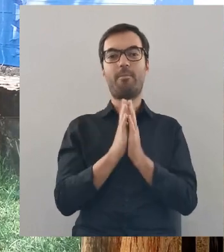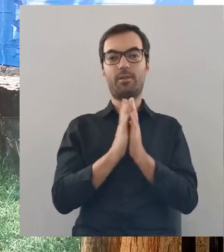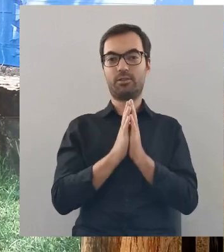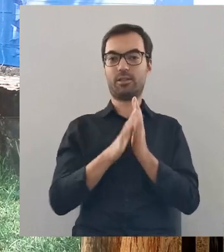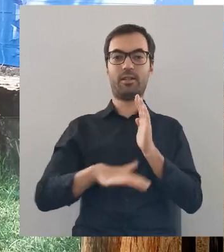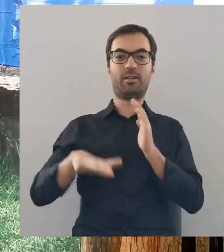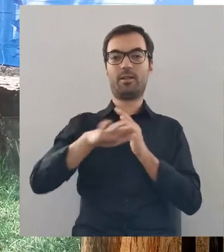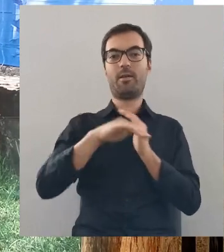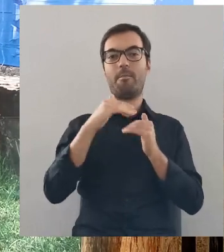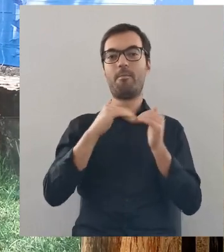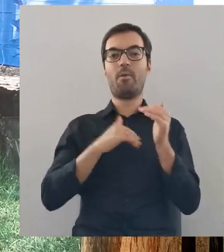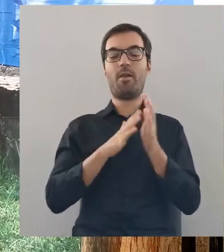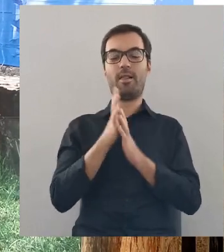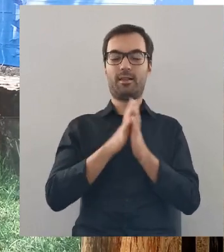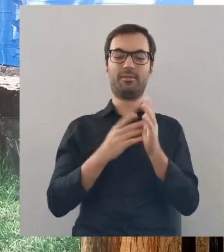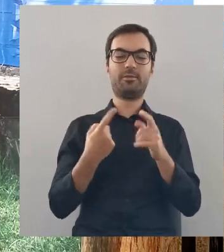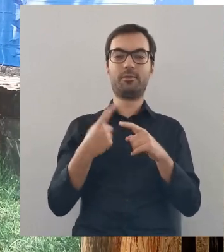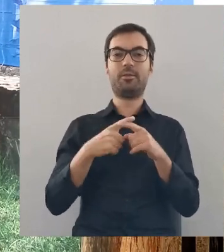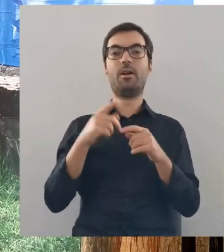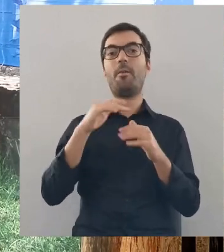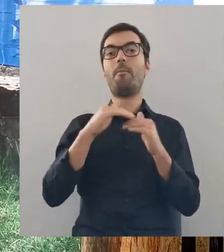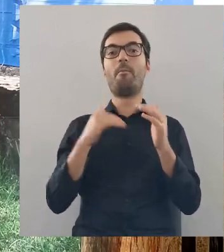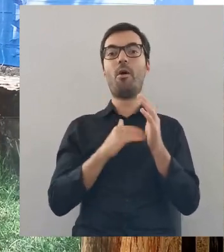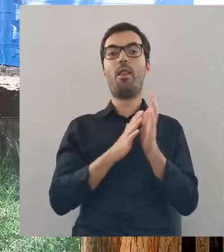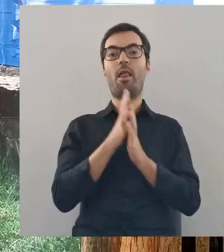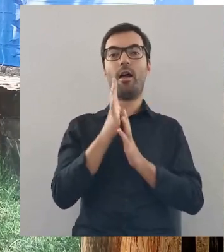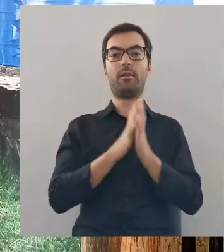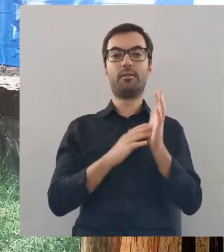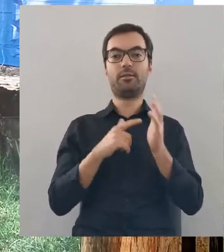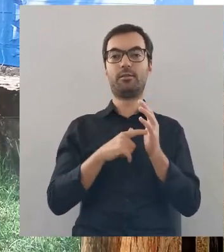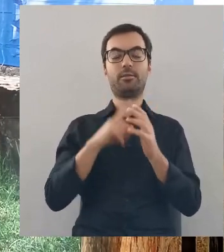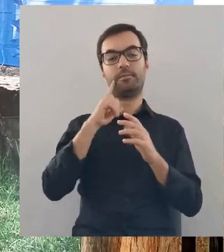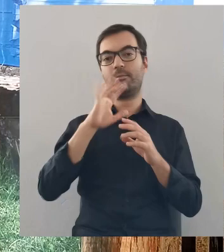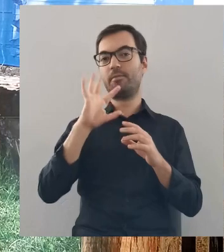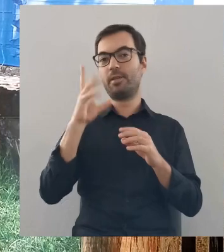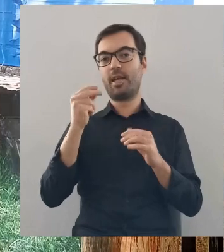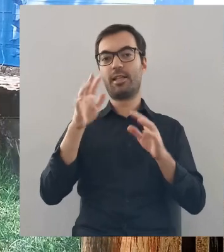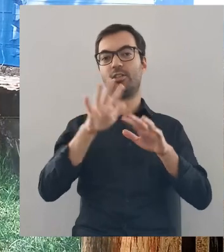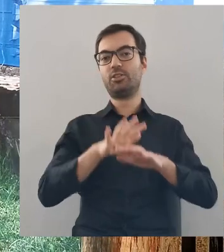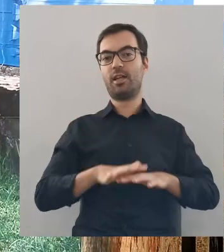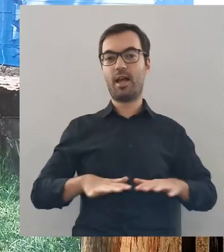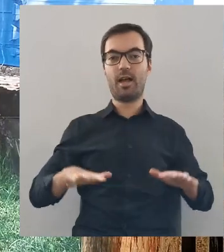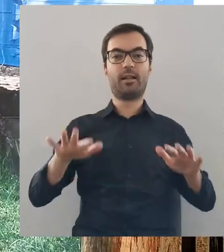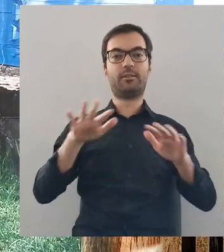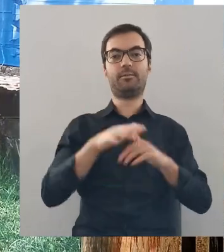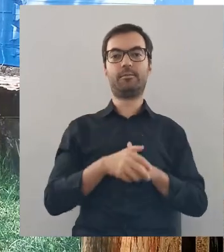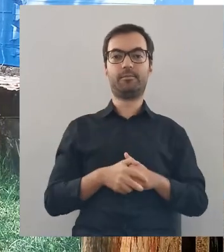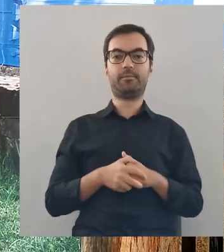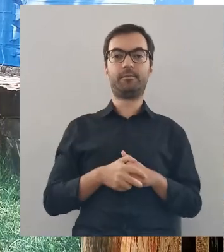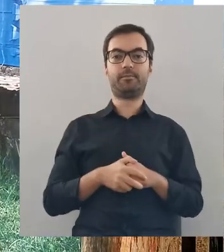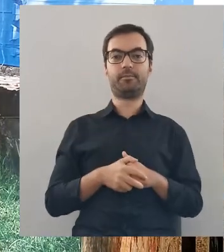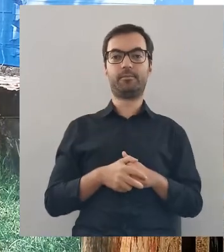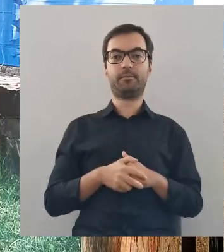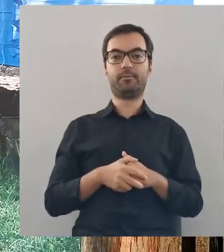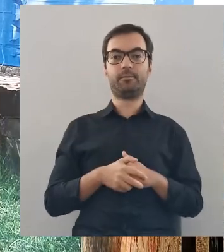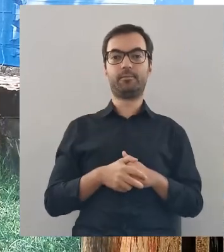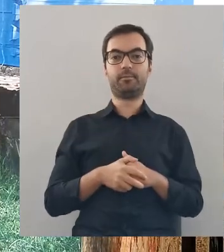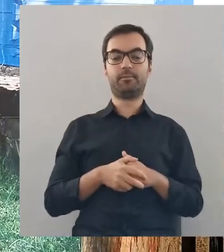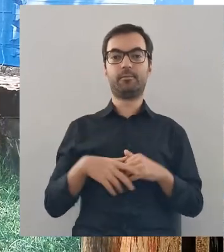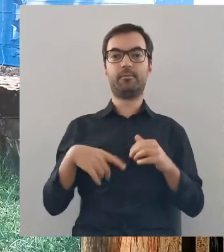uroczych kapliczek na terenie Podlasia. Tak na marginesie Podlasie to przecudne tereny, a